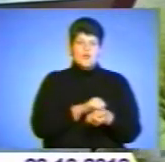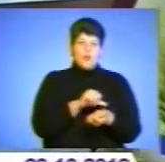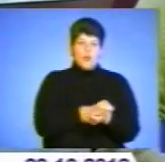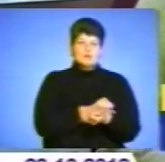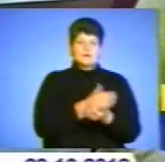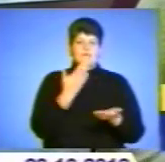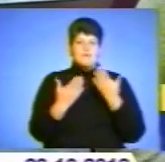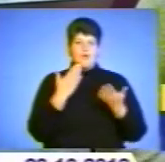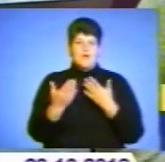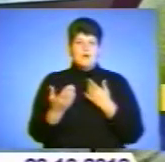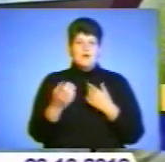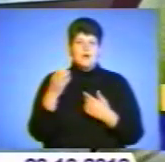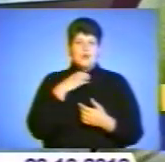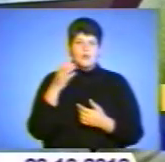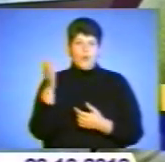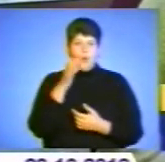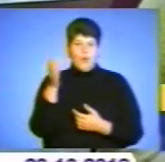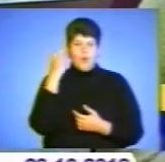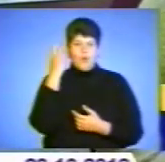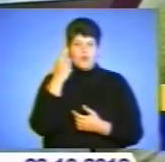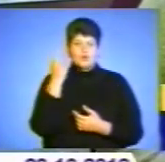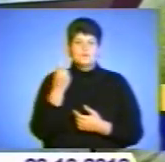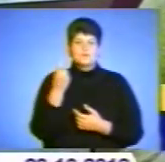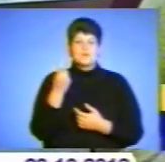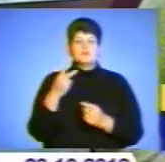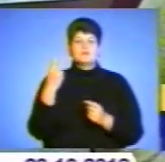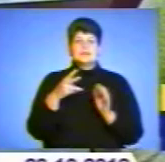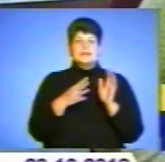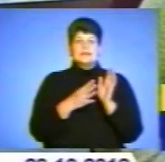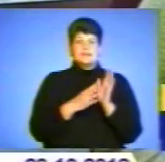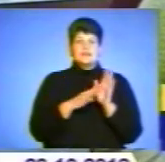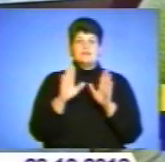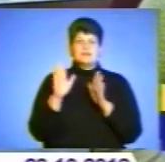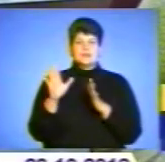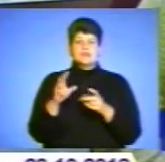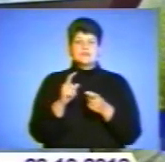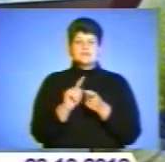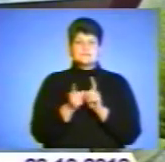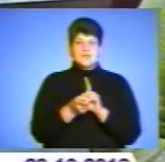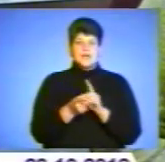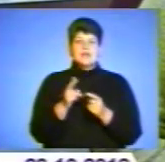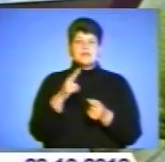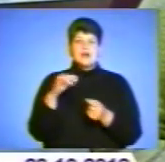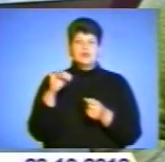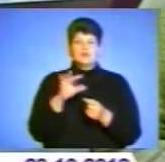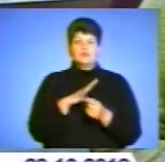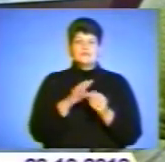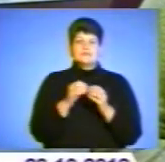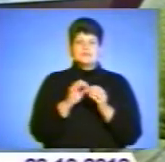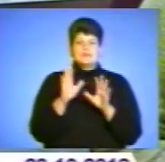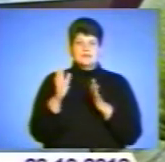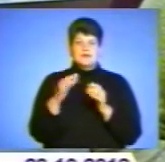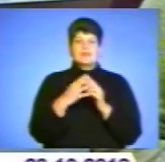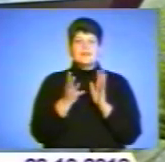випадків зміна діагнозу відбулася в 10 випадках, а 19 випадків – це